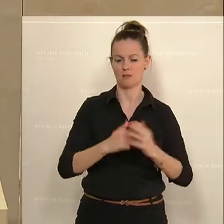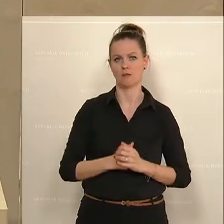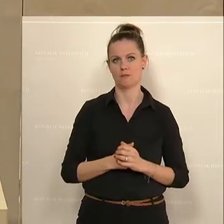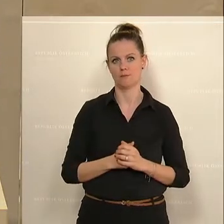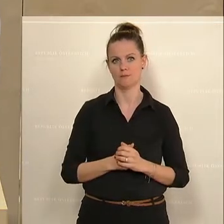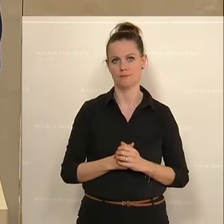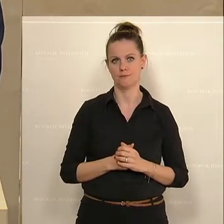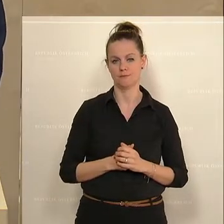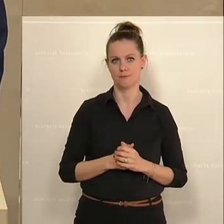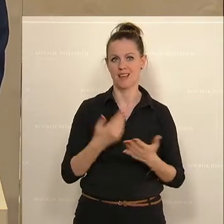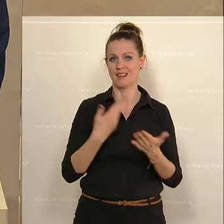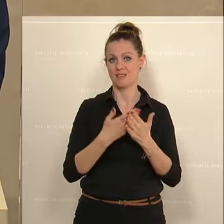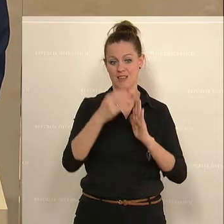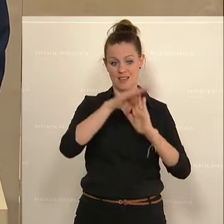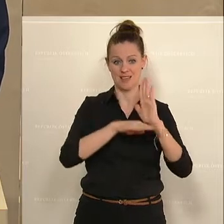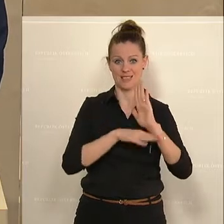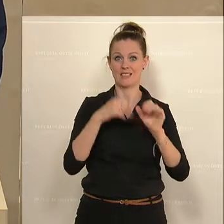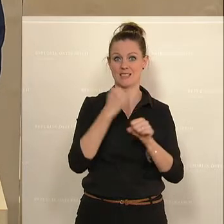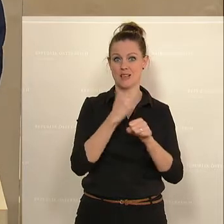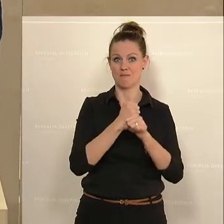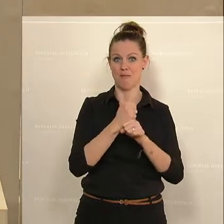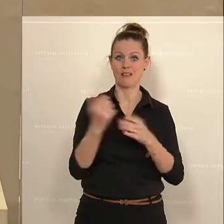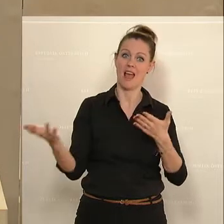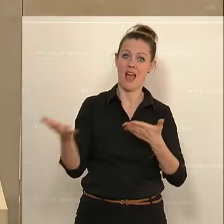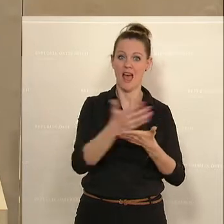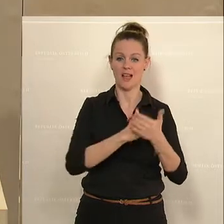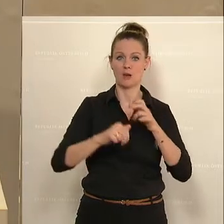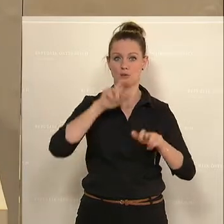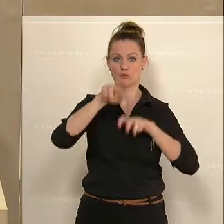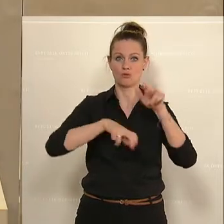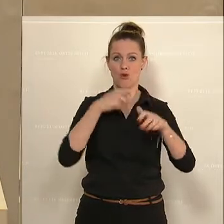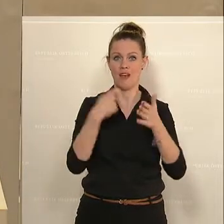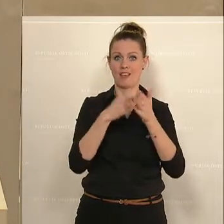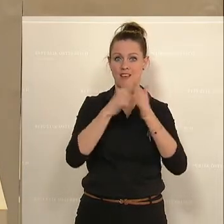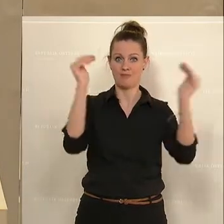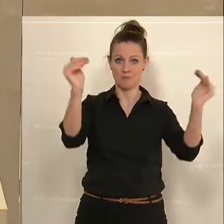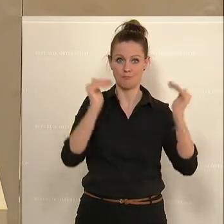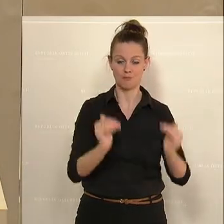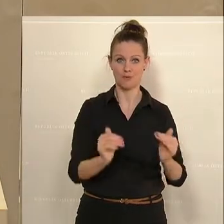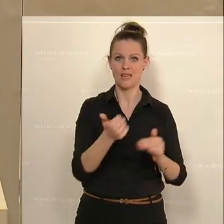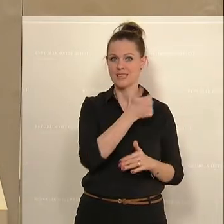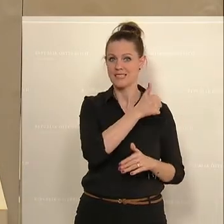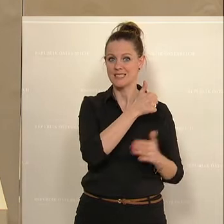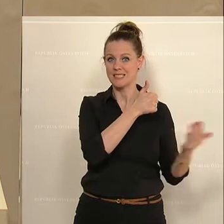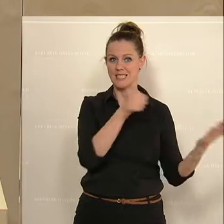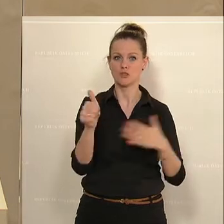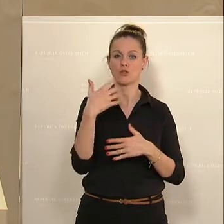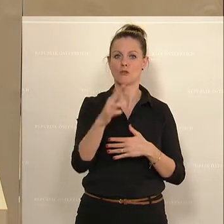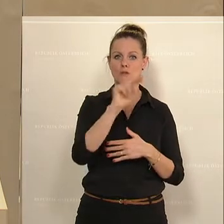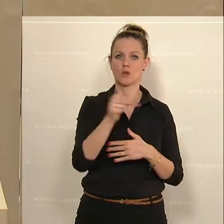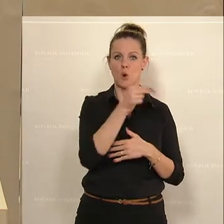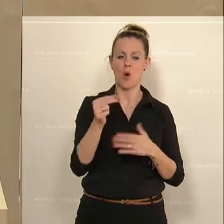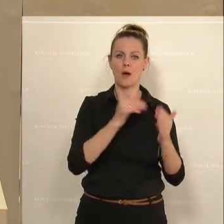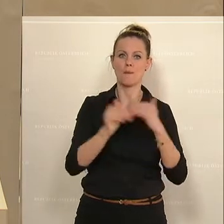ein Gesetz geschaffen, wo wir die Einkommenssteuertarife senken. Das bedeutet 650 Euro mehr